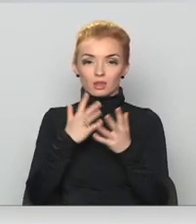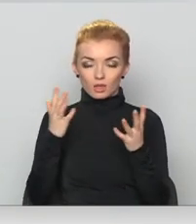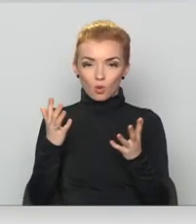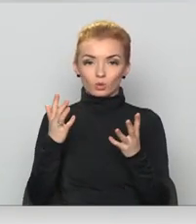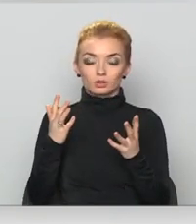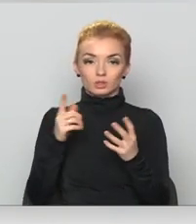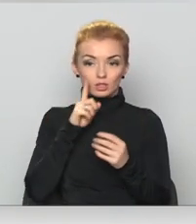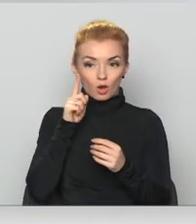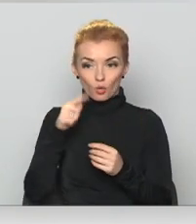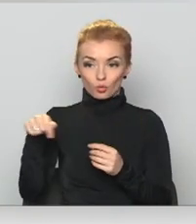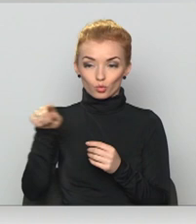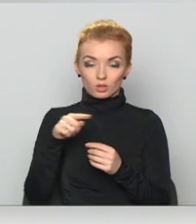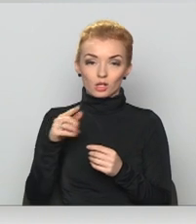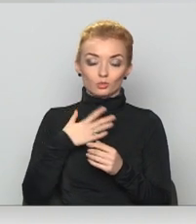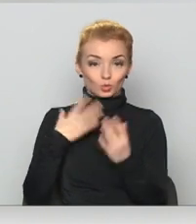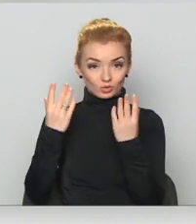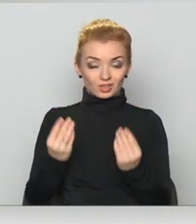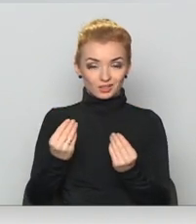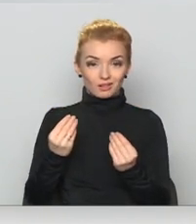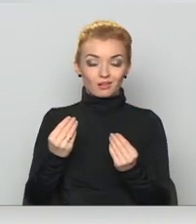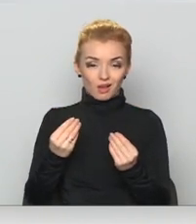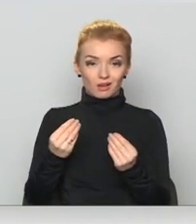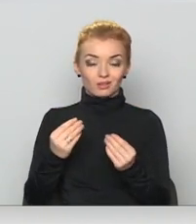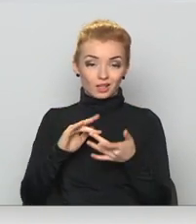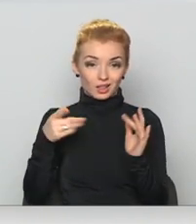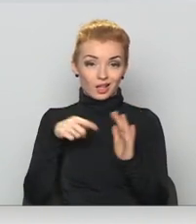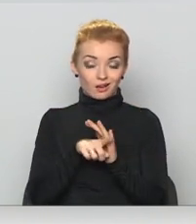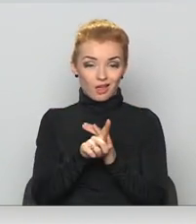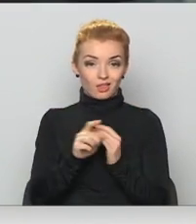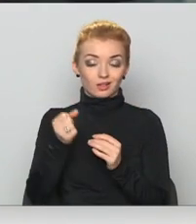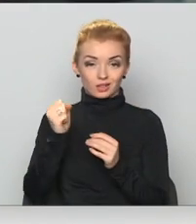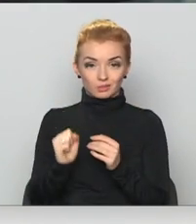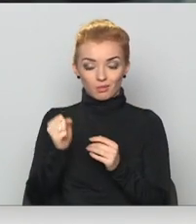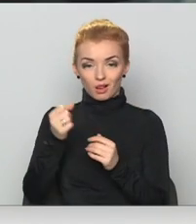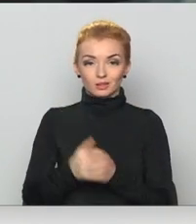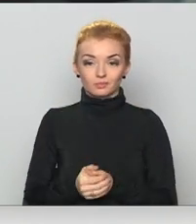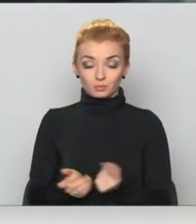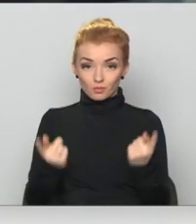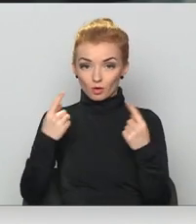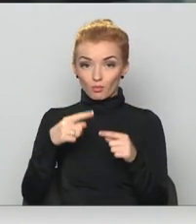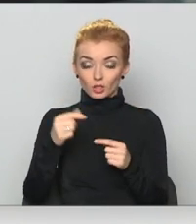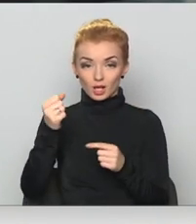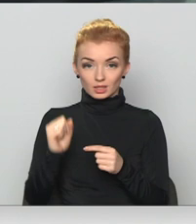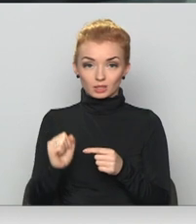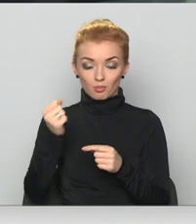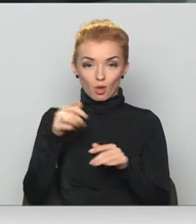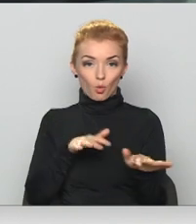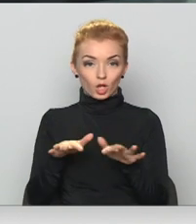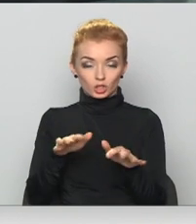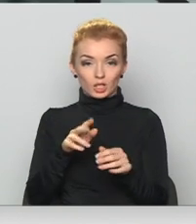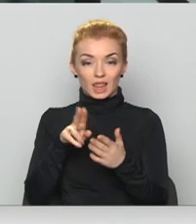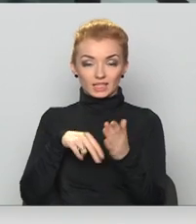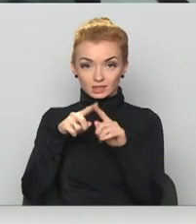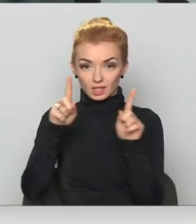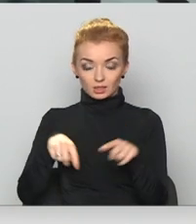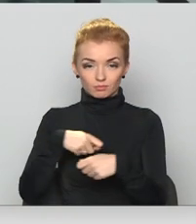bet ļoti daudz jaunieši mūsdienā spēlē totalizātās un internetā. Pašlaik azartspēļu organizēšanas licences